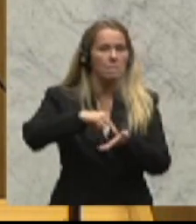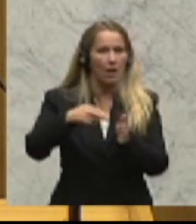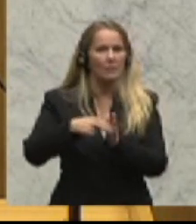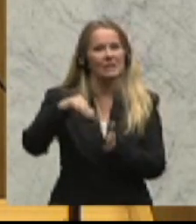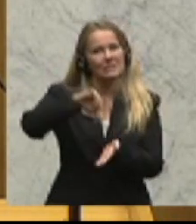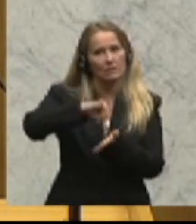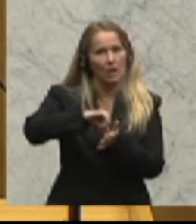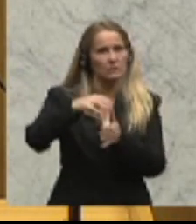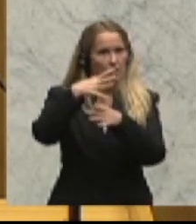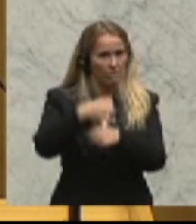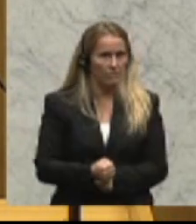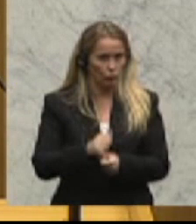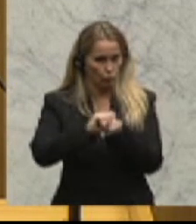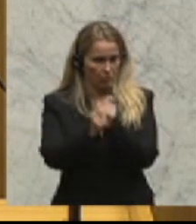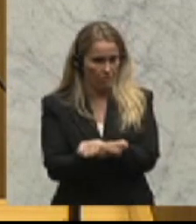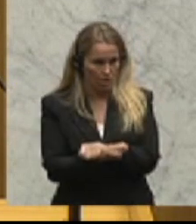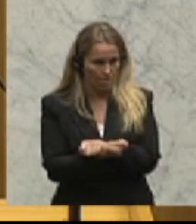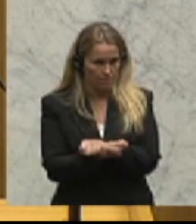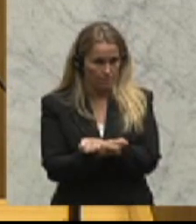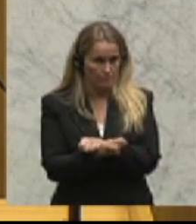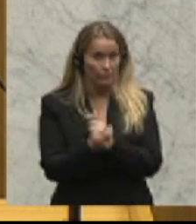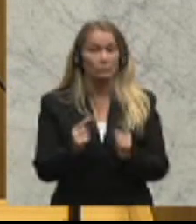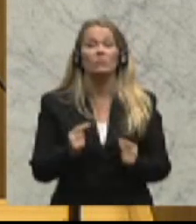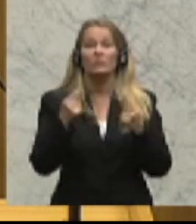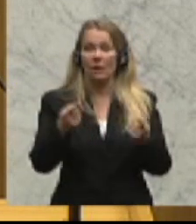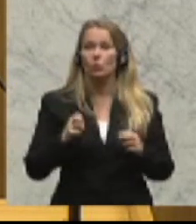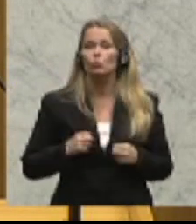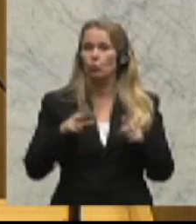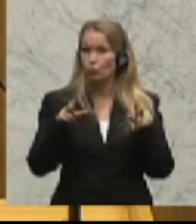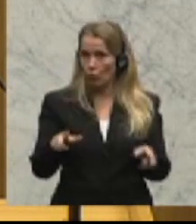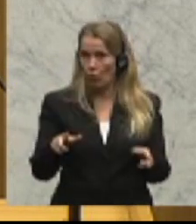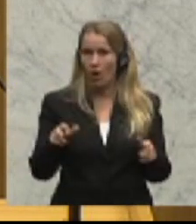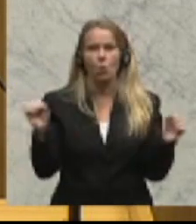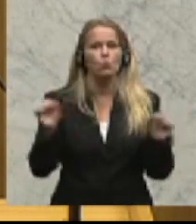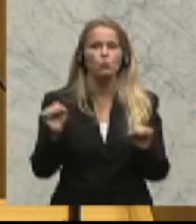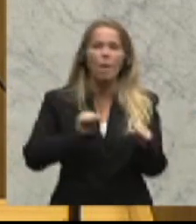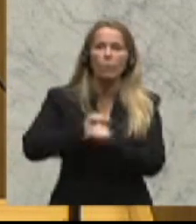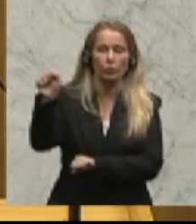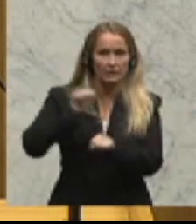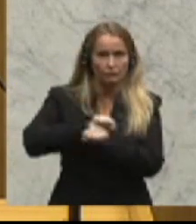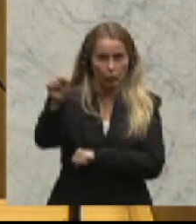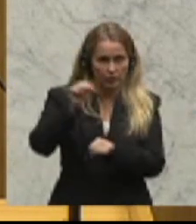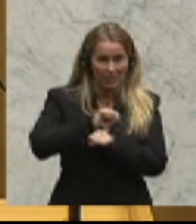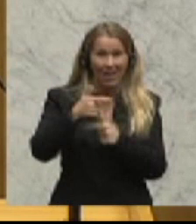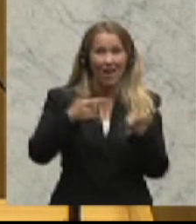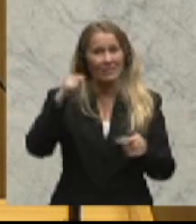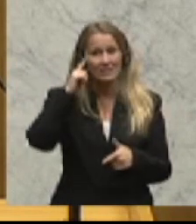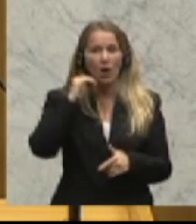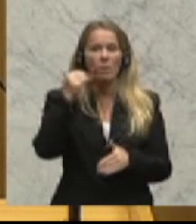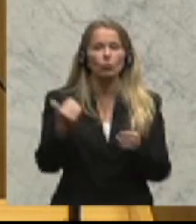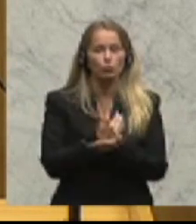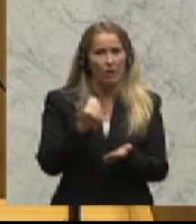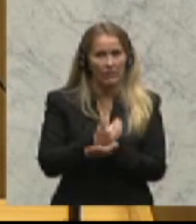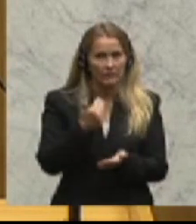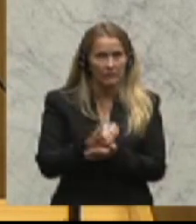Verfassungsreform. Daraufhin kam es in Südtirol zu enormen Protesten und als erster hat Landeshauptmann Stellvertreter